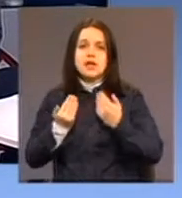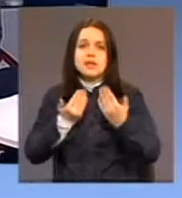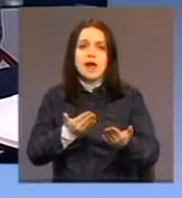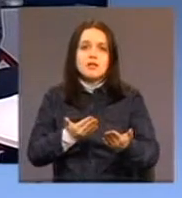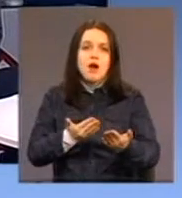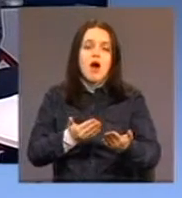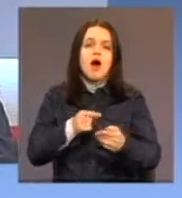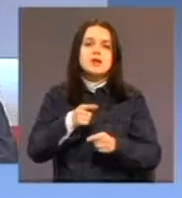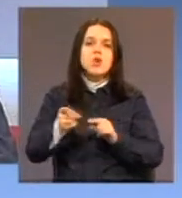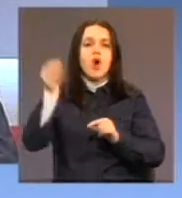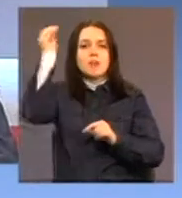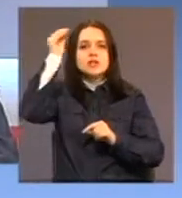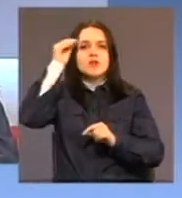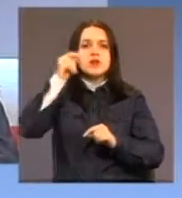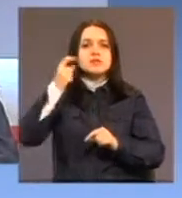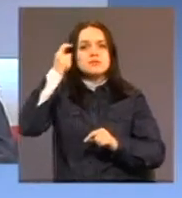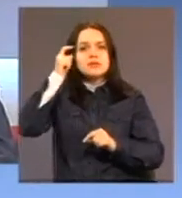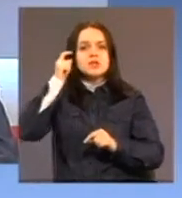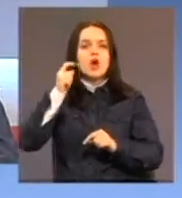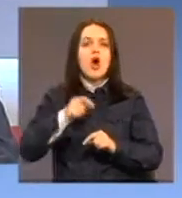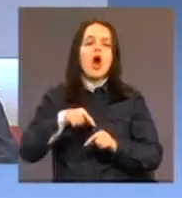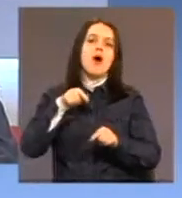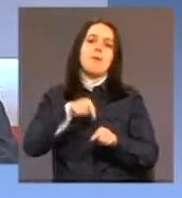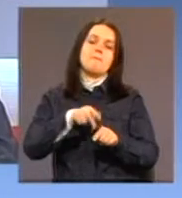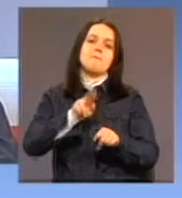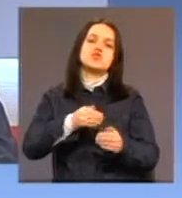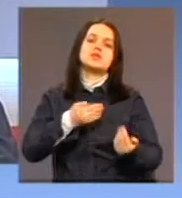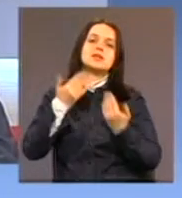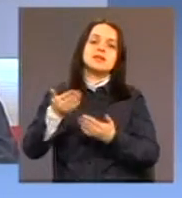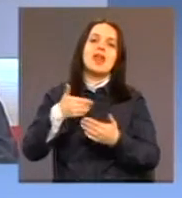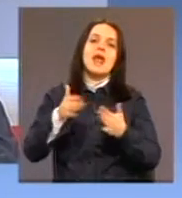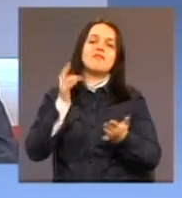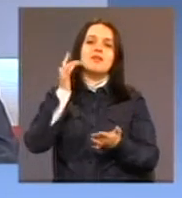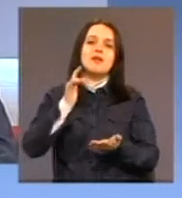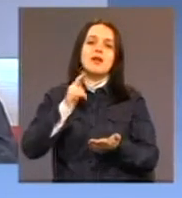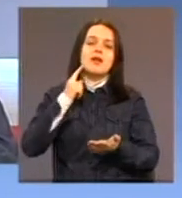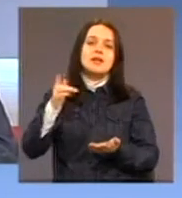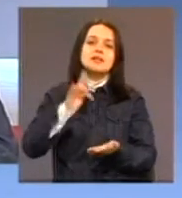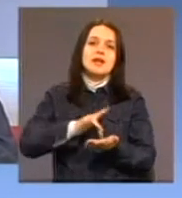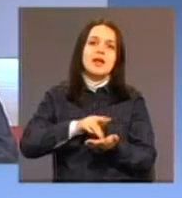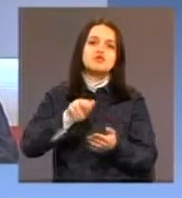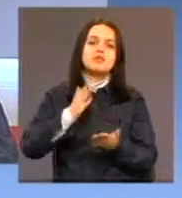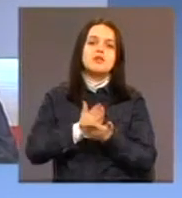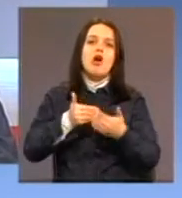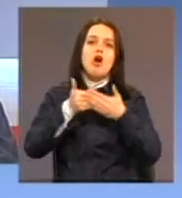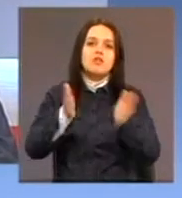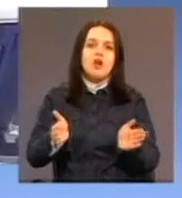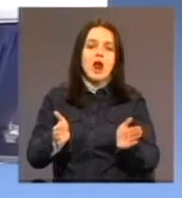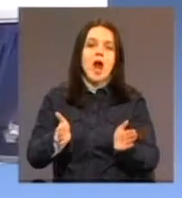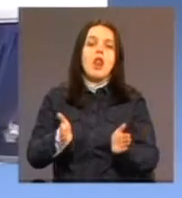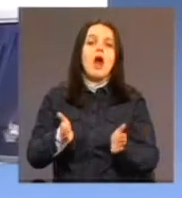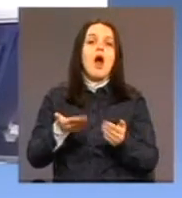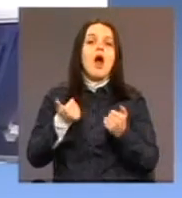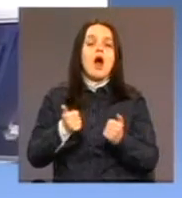smislu, pripreme za školu, dakle, dnevni centar može biti otvoren. Ali ono što je posebno bitno, da bi dnevni centar mogao